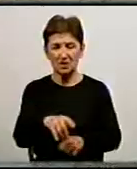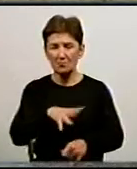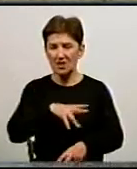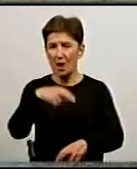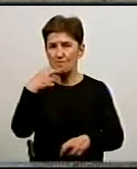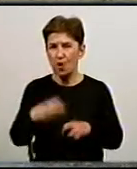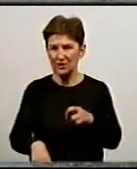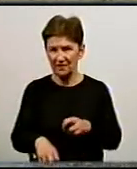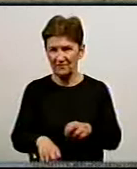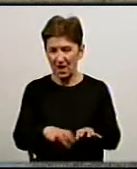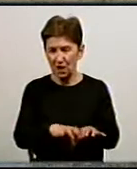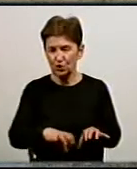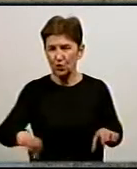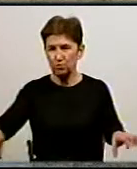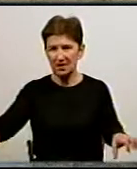труби.